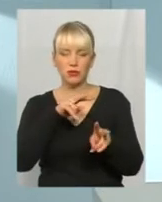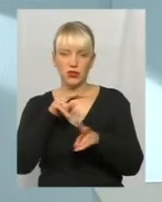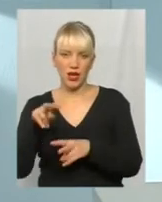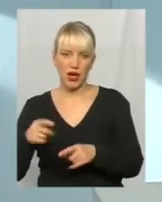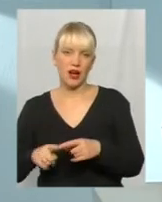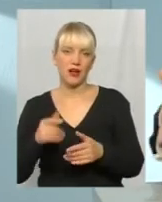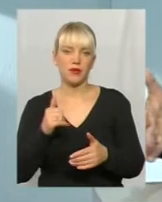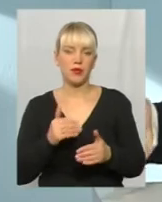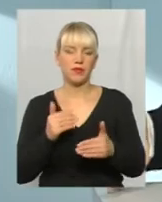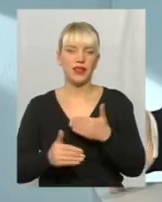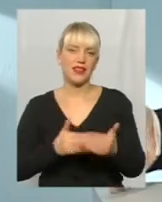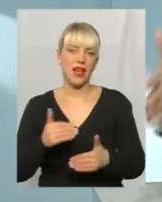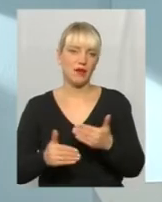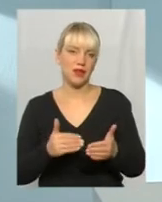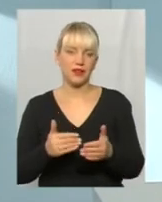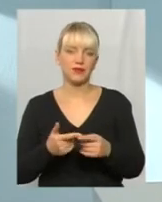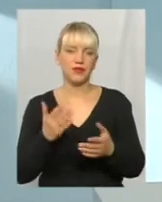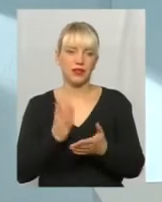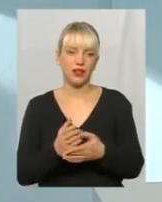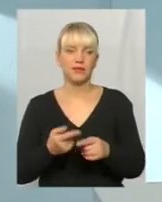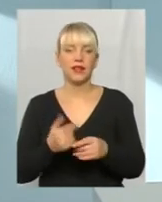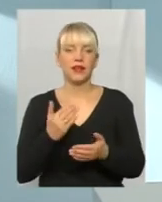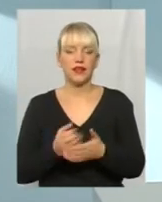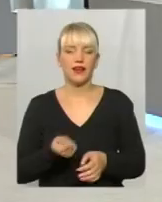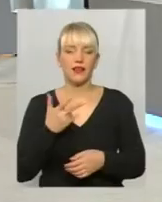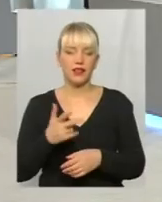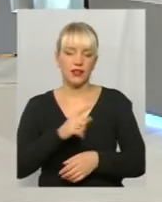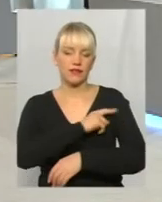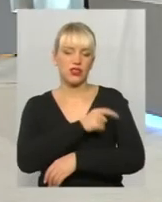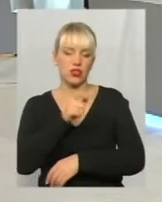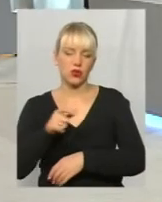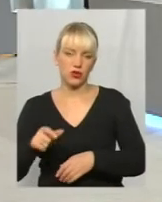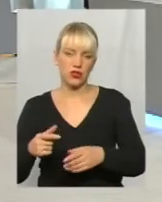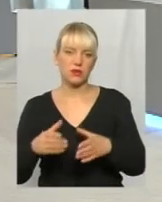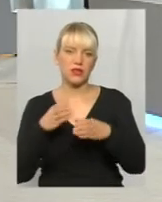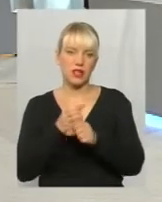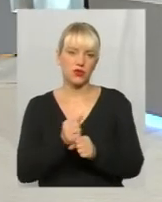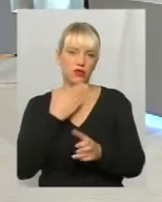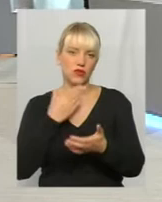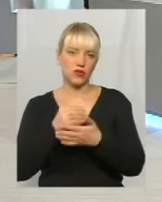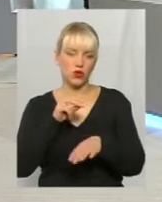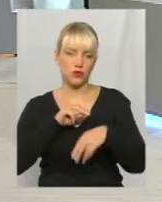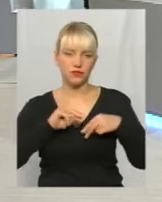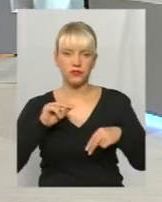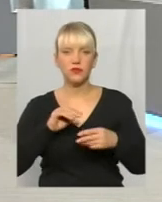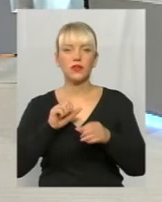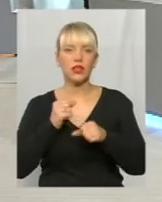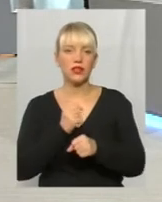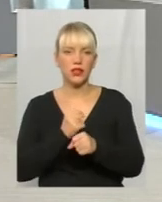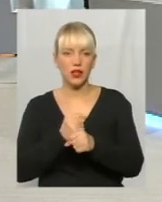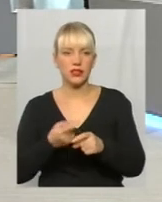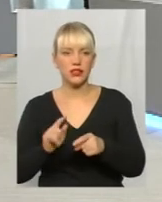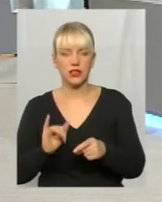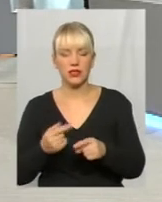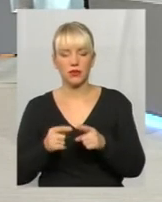часом? Динаміка є, тобто певна кількість фізичних особ скасує свою діяльність. На початку 2017 року це було пов